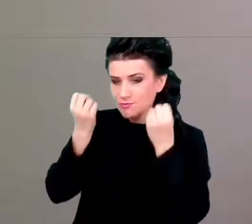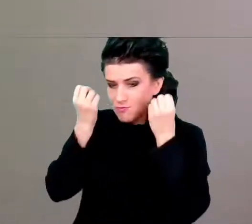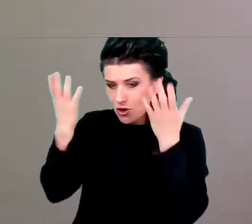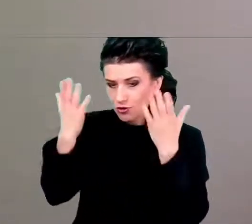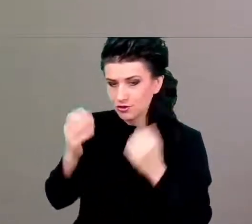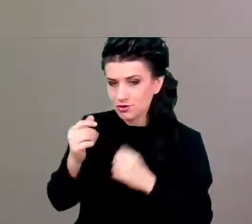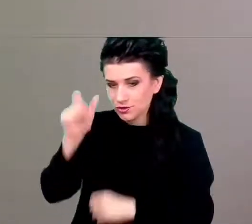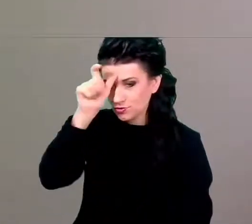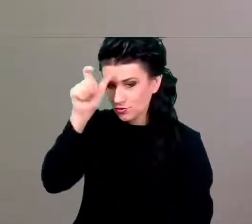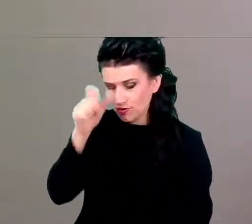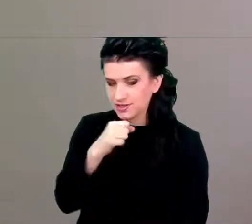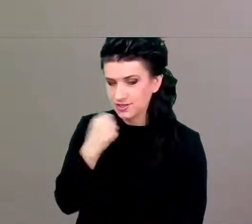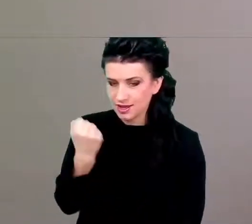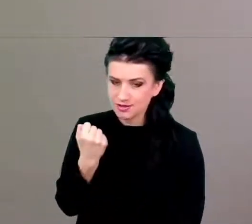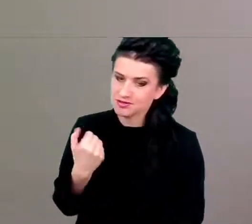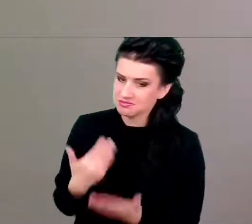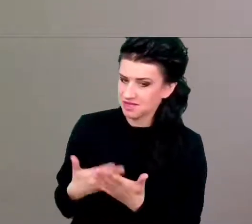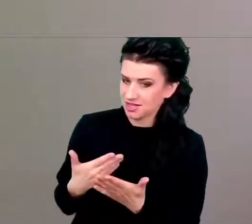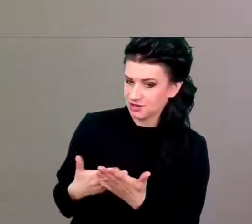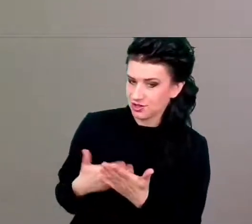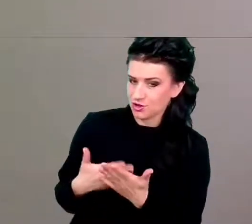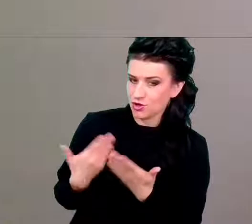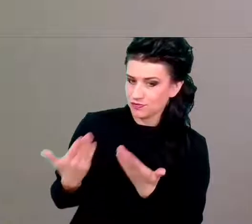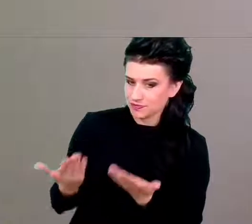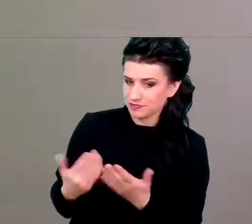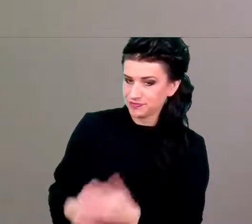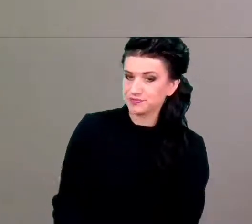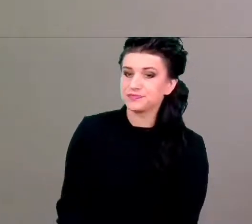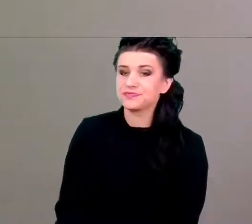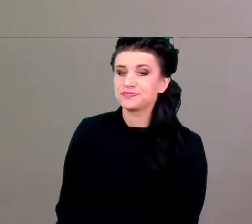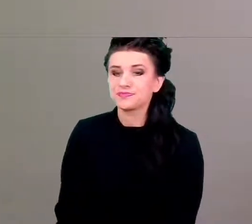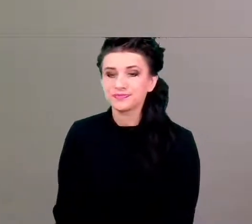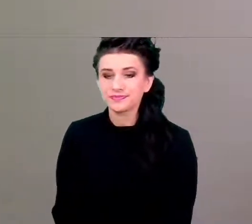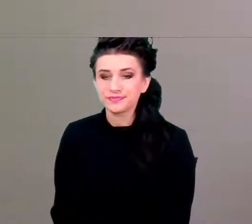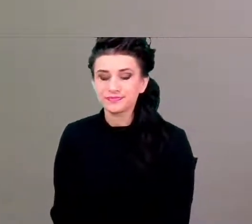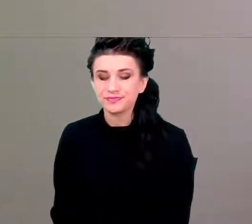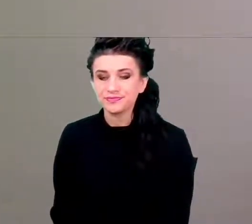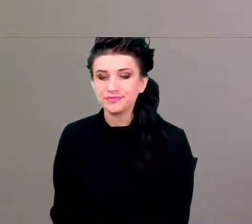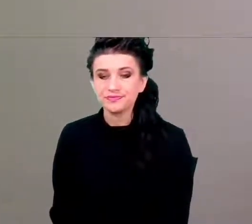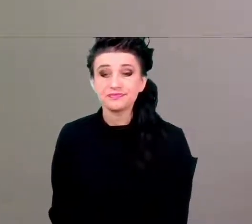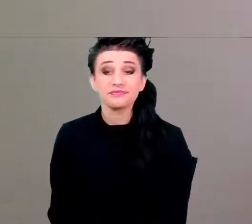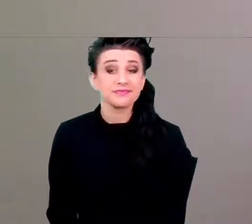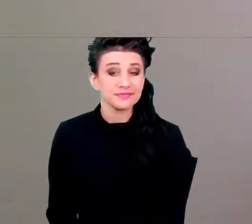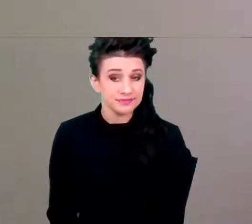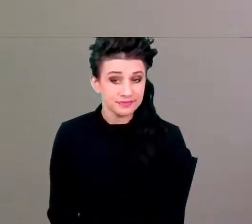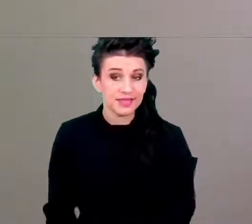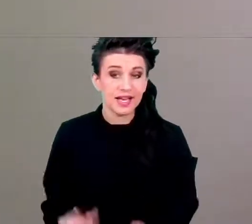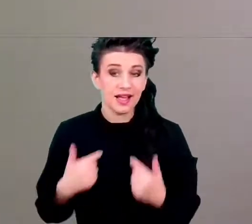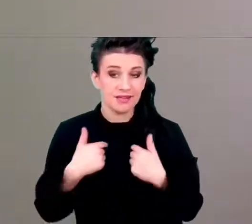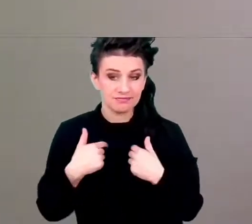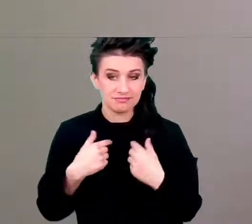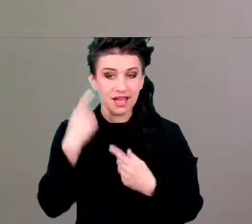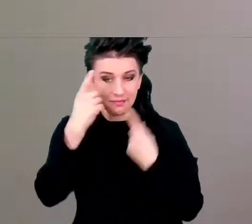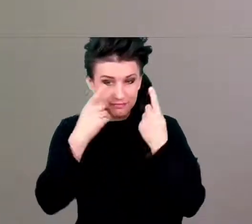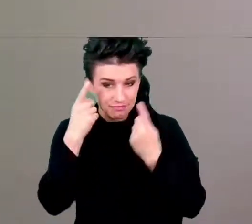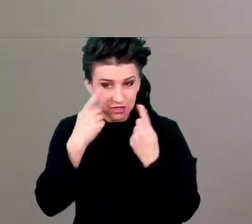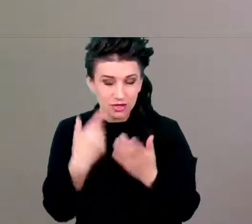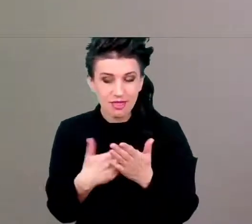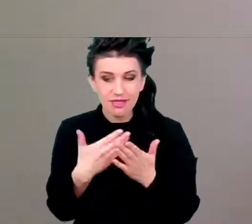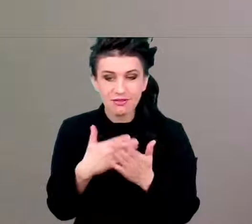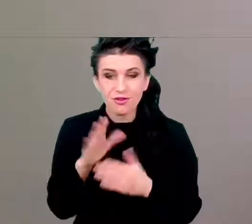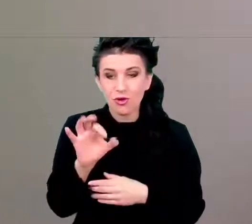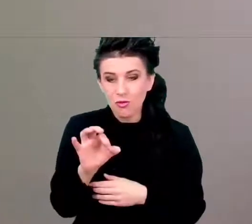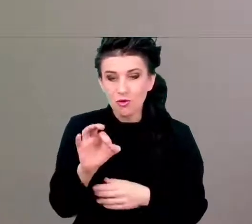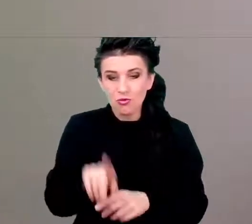Myślę, że osoby starsze są mądrzejsze przede wszystkim dlatego, że